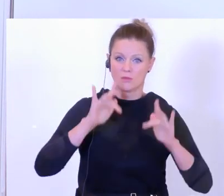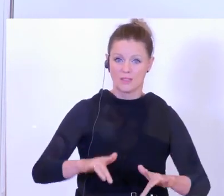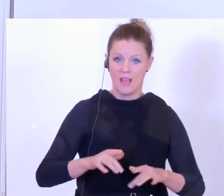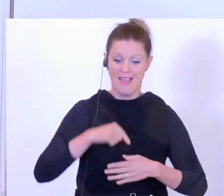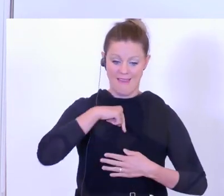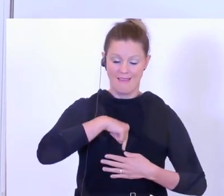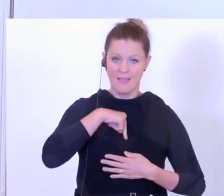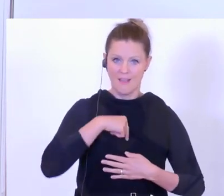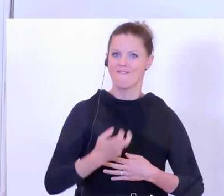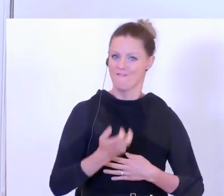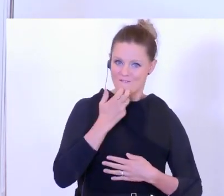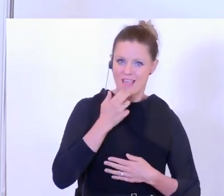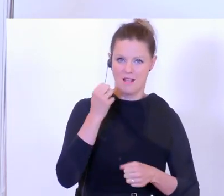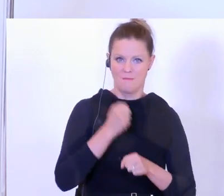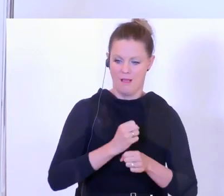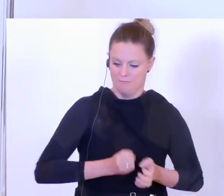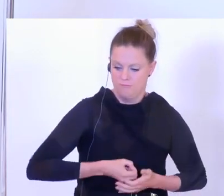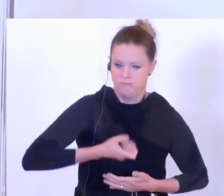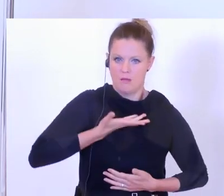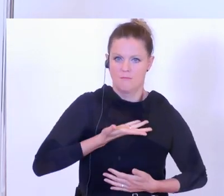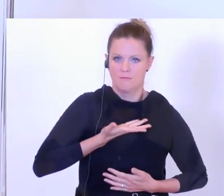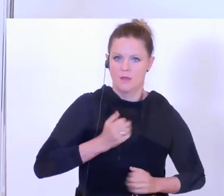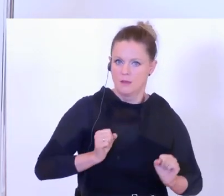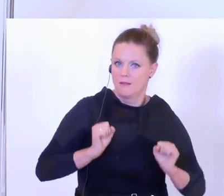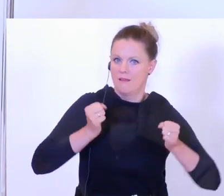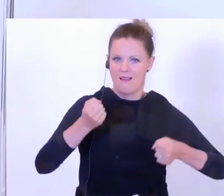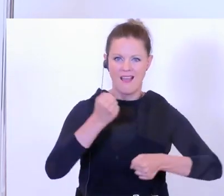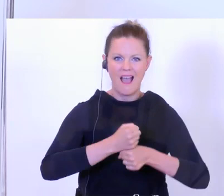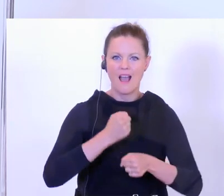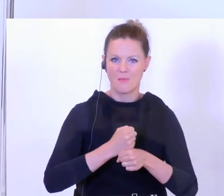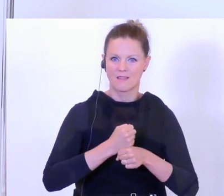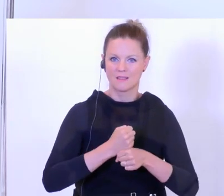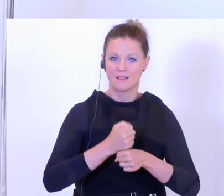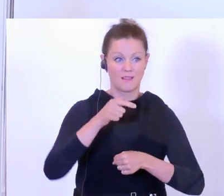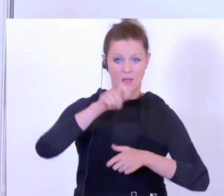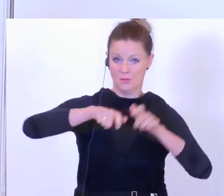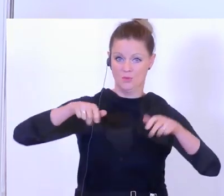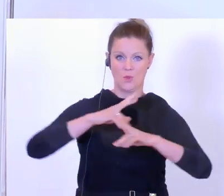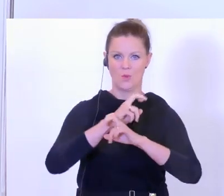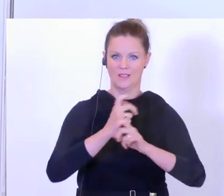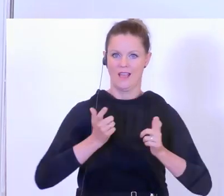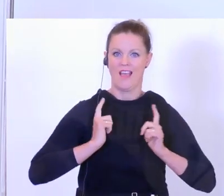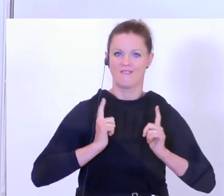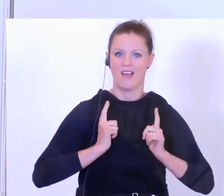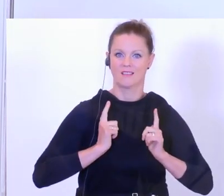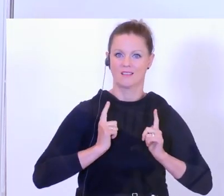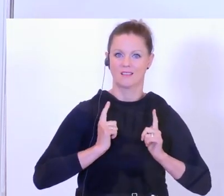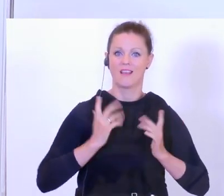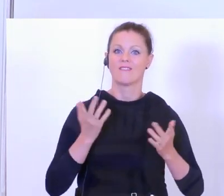ihre Arbeit zu tun, um eben genau das zu produzieren, was sich die Menschen in Österreich erwarten, Sicherheit.